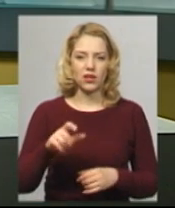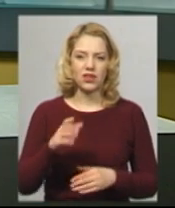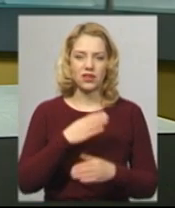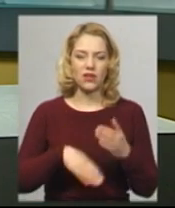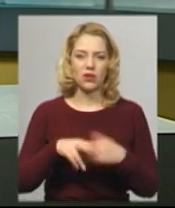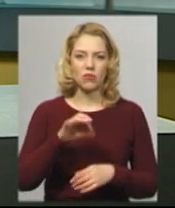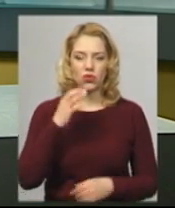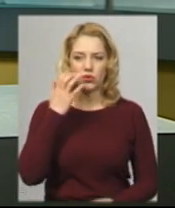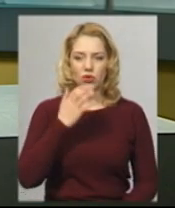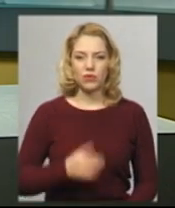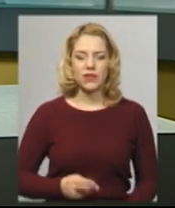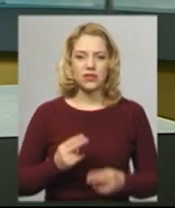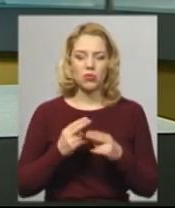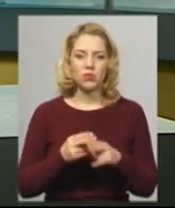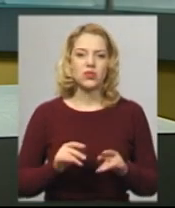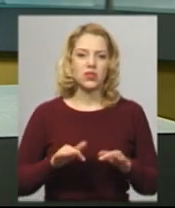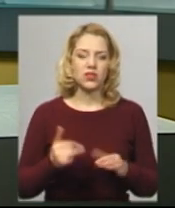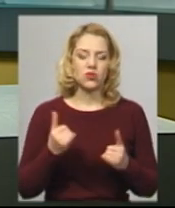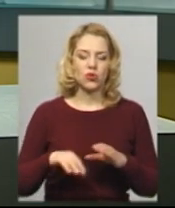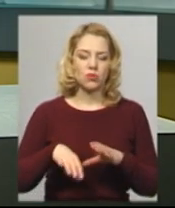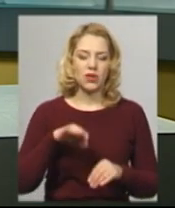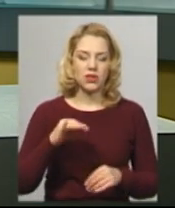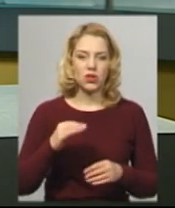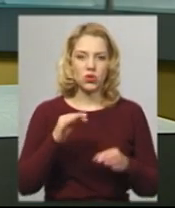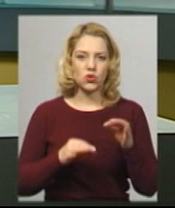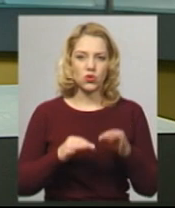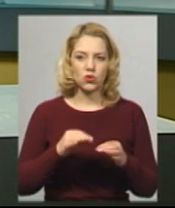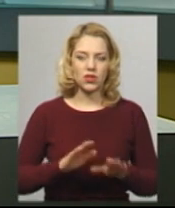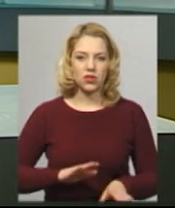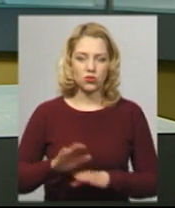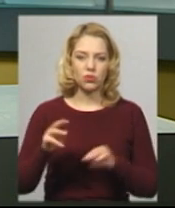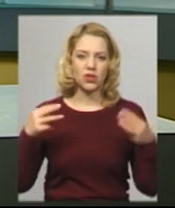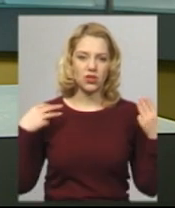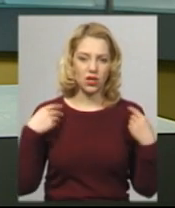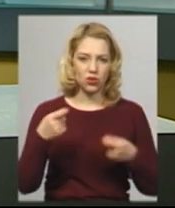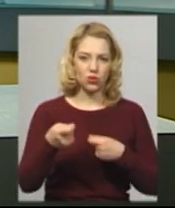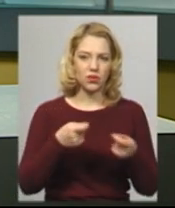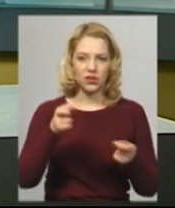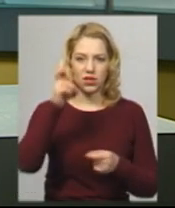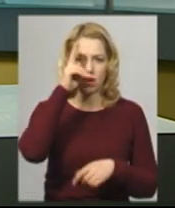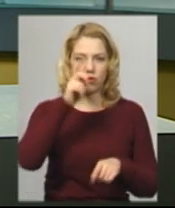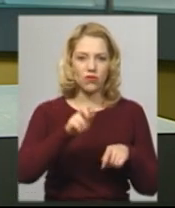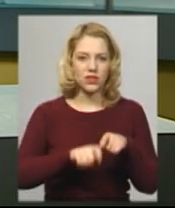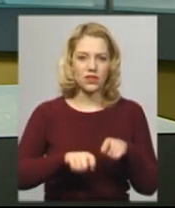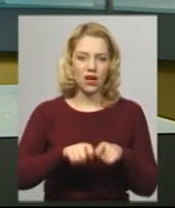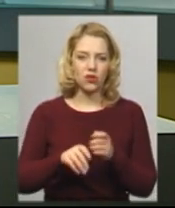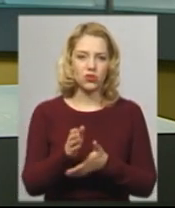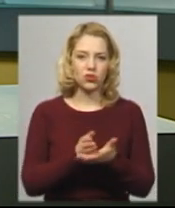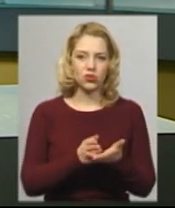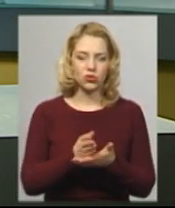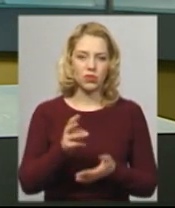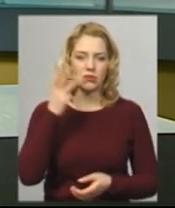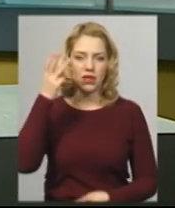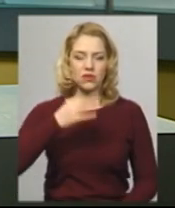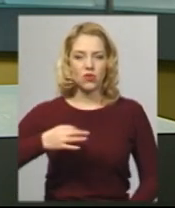Запобіжний захід сьогодні обирає Хмельницький міськрайонний суд заступнику начальника управління Державної фіскальної служби Хмельницької області,